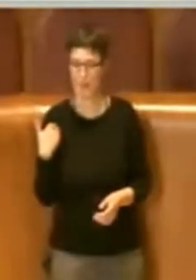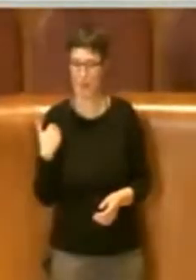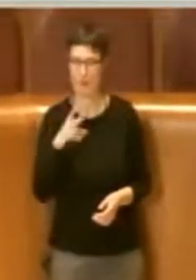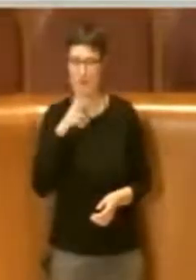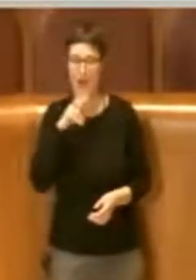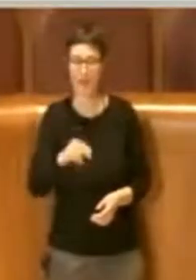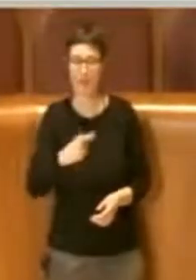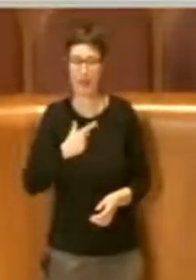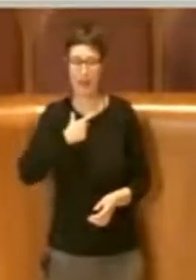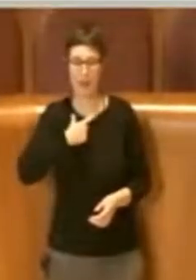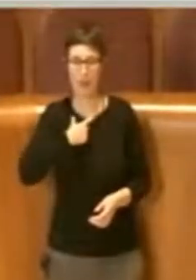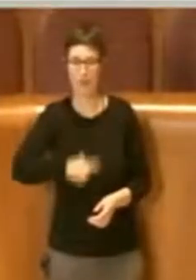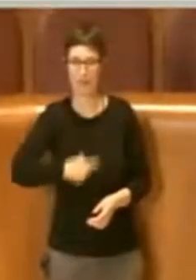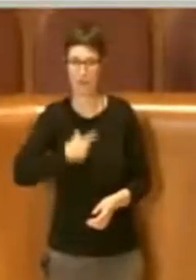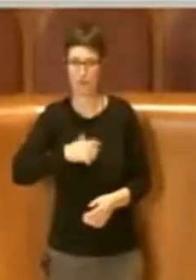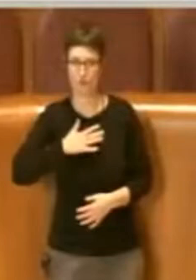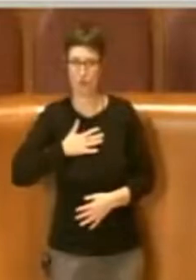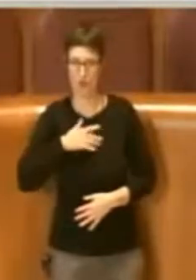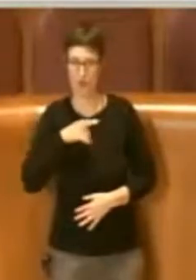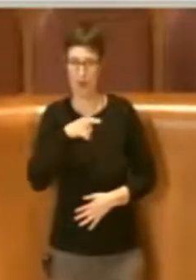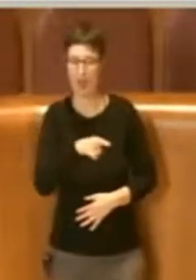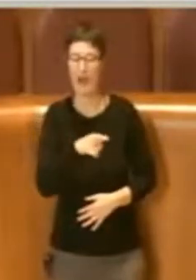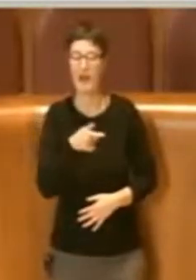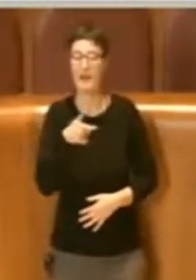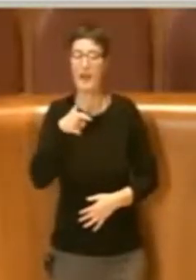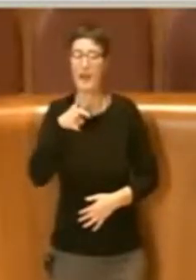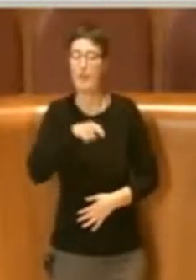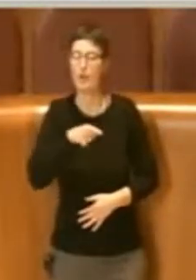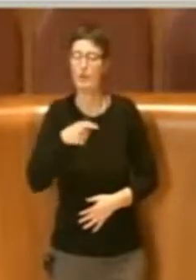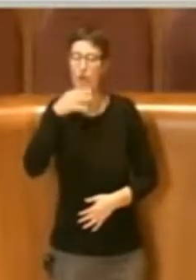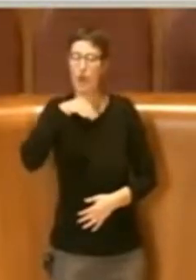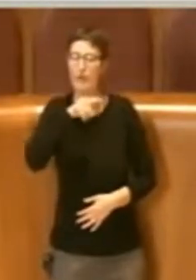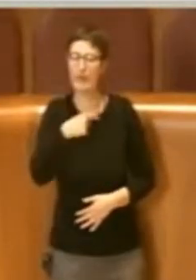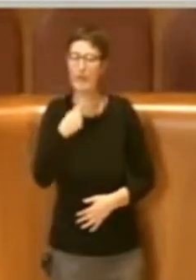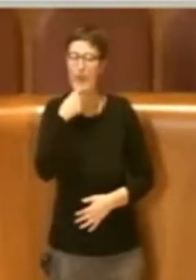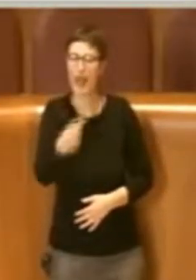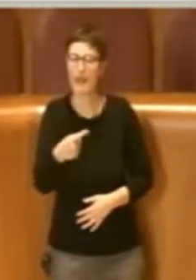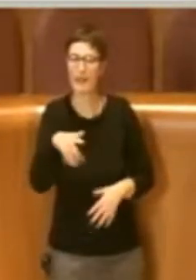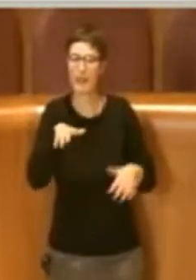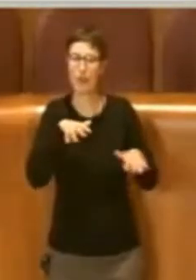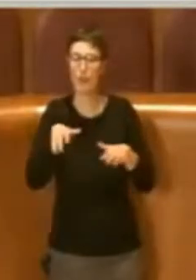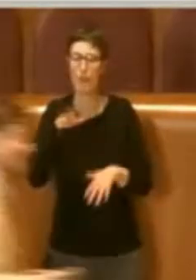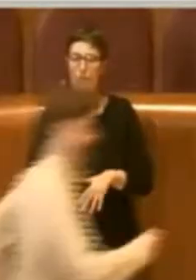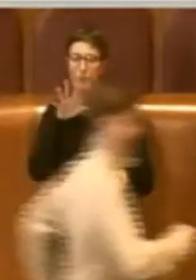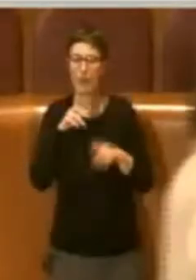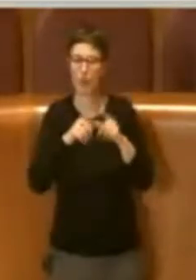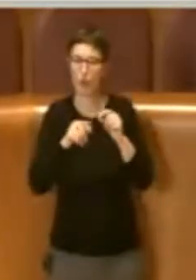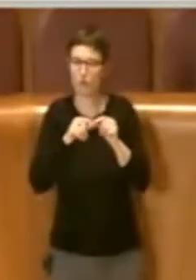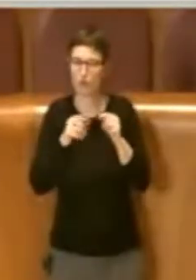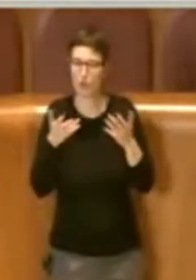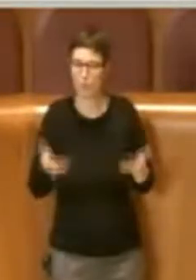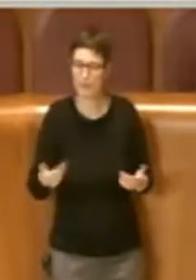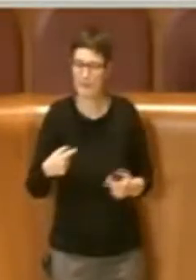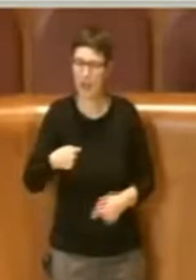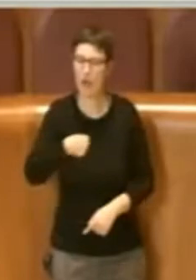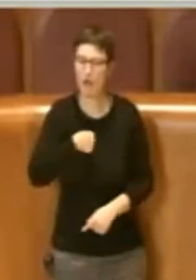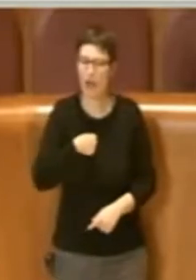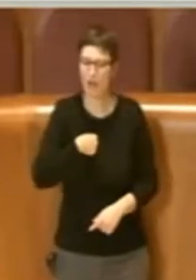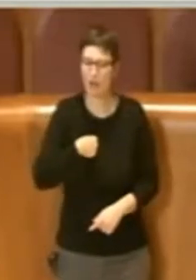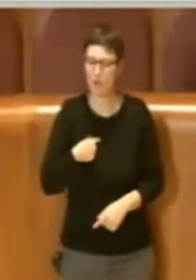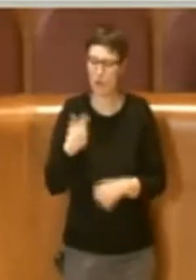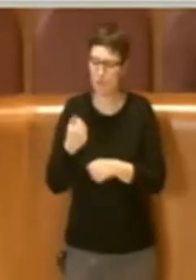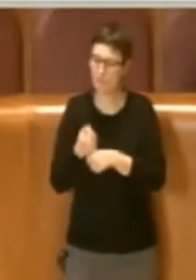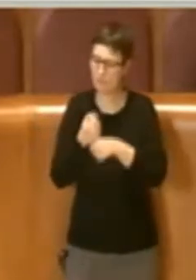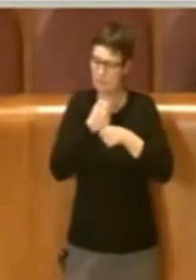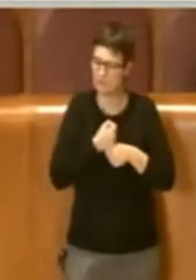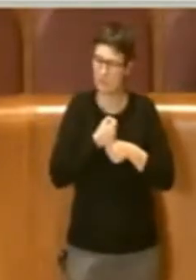personale perché nel suo intervento ha citato il Movimento 5 Stelle. Quindi io che parlo a nome